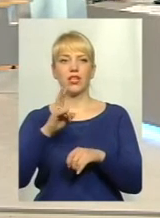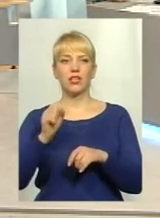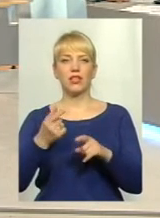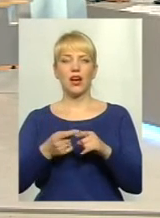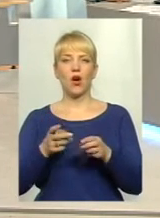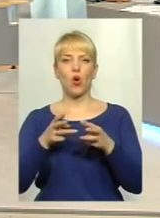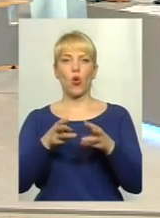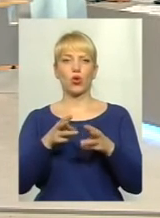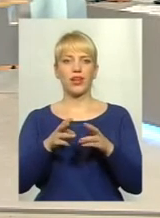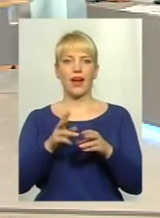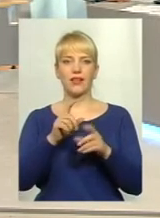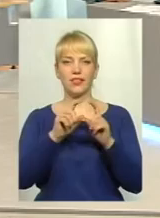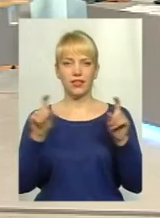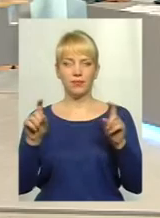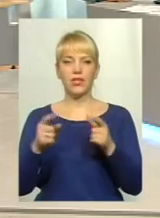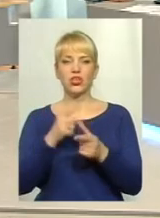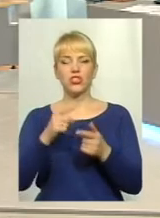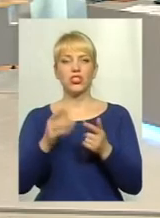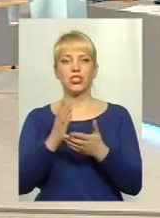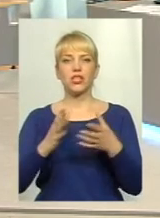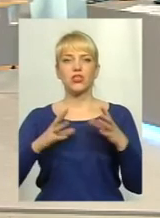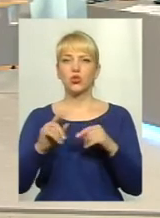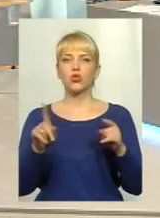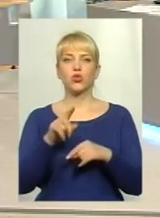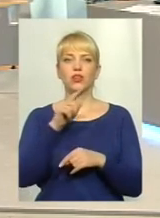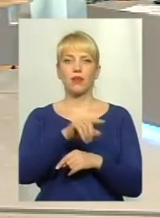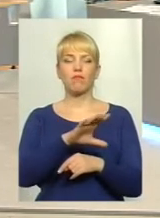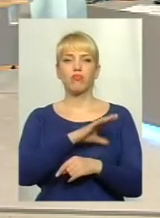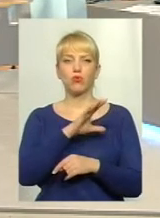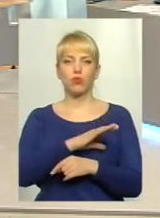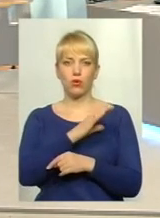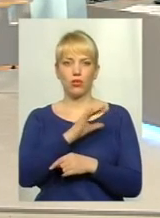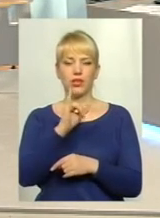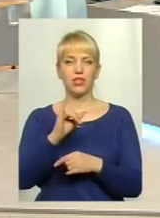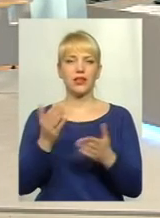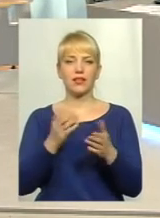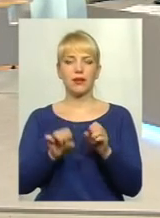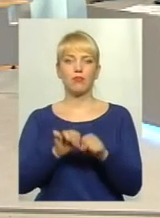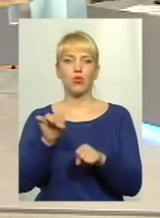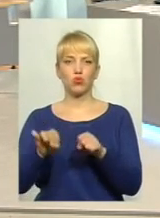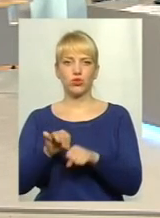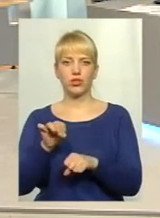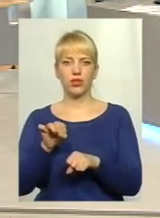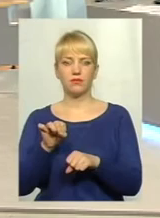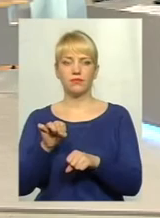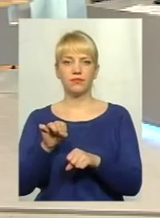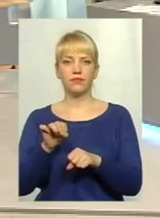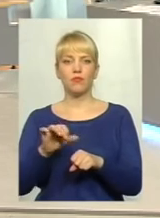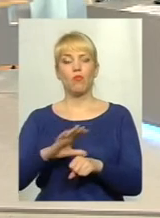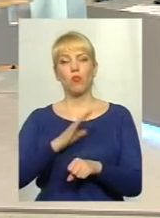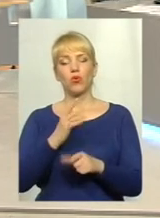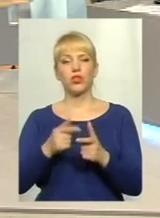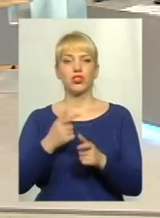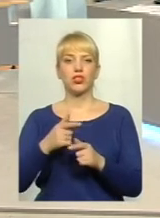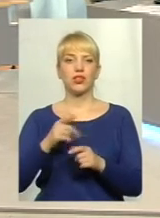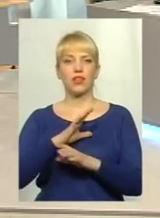котельні. Чи маєте ви вже результати, що ж там було і які порушення були, чи